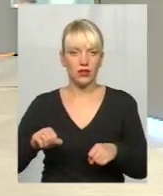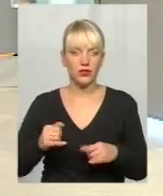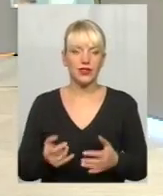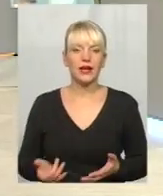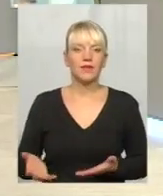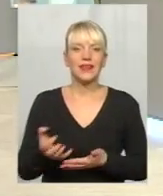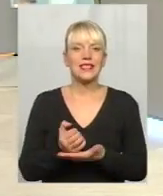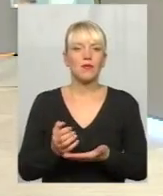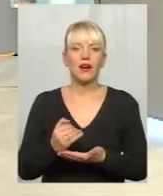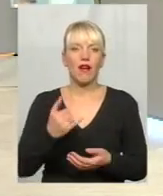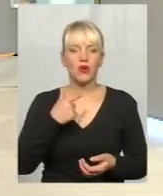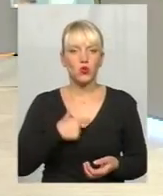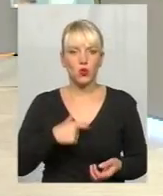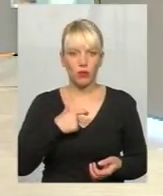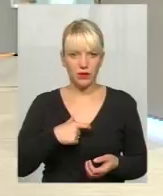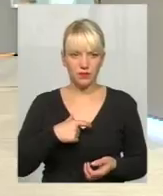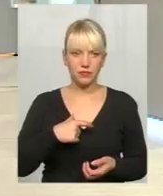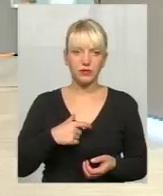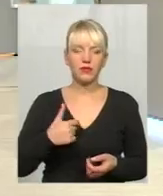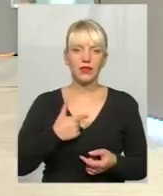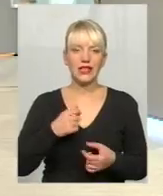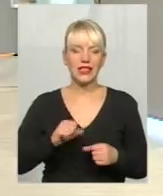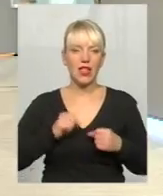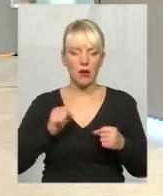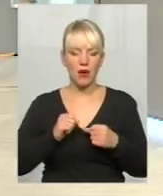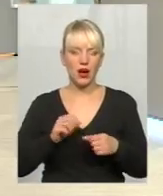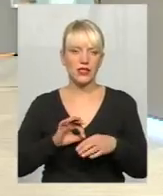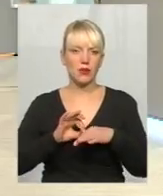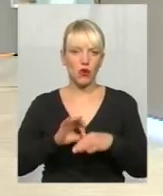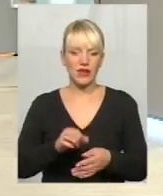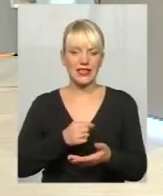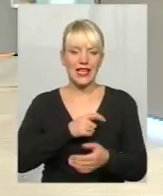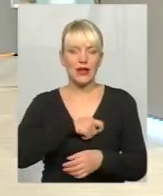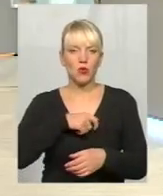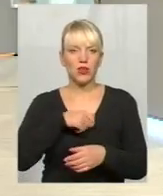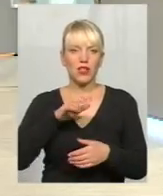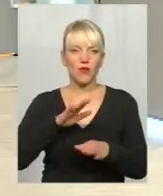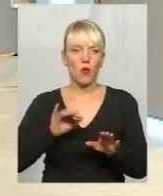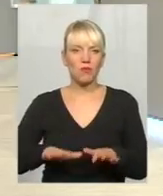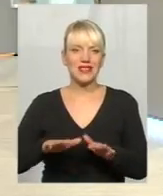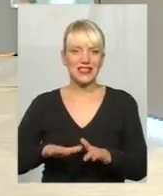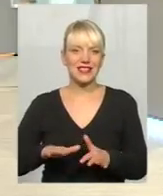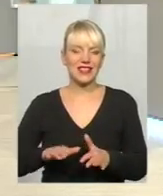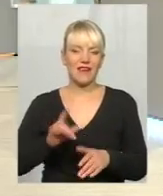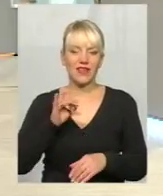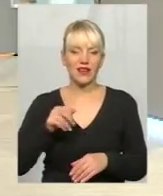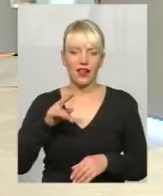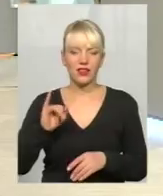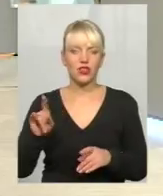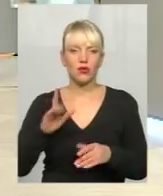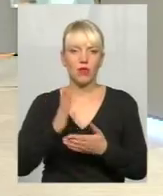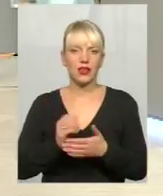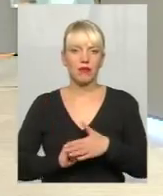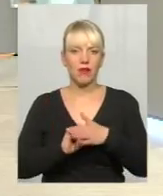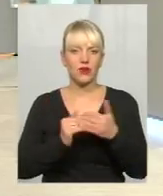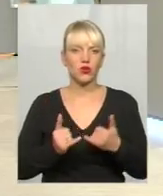своїх, намагаються провести депутатів в місцеві ради, для того, щоб мати потім свою базу для агітації, для,